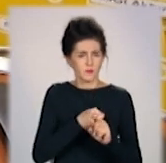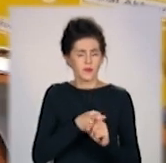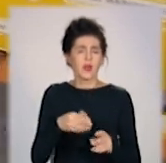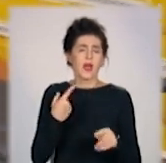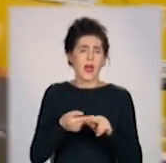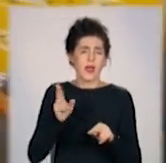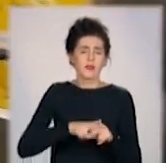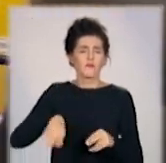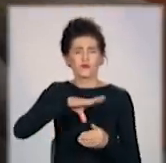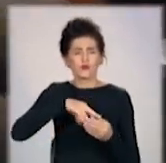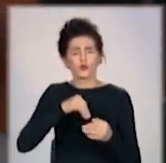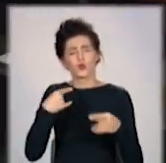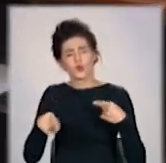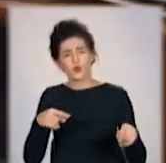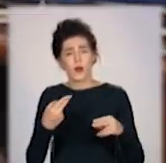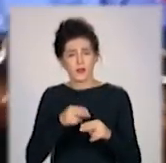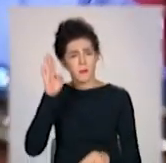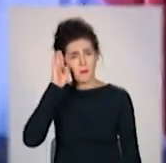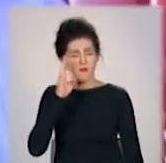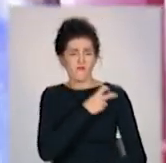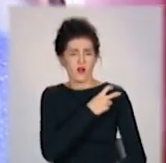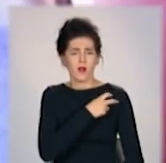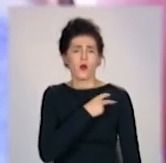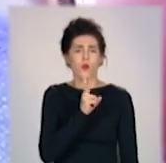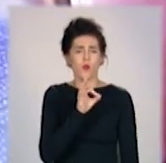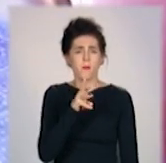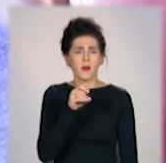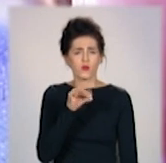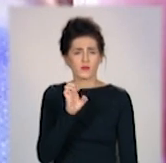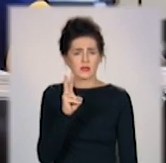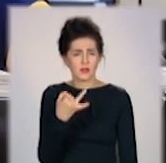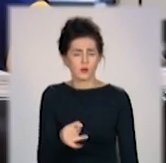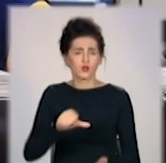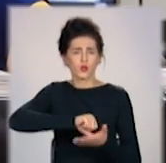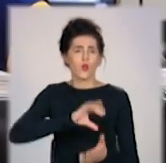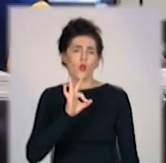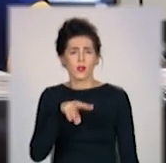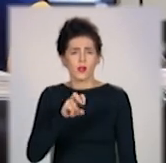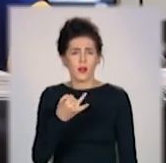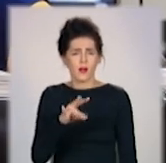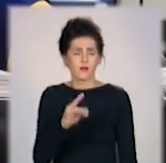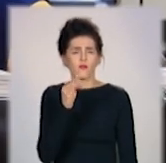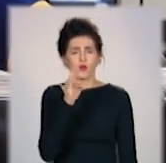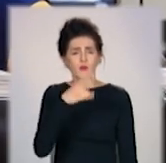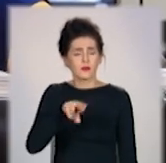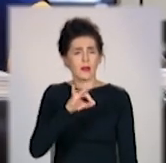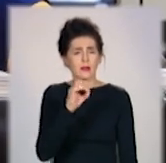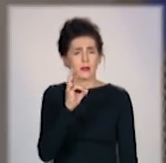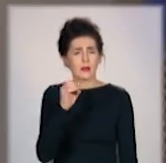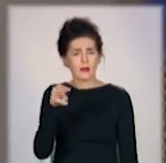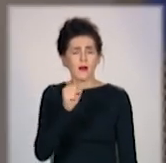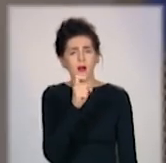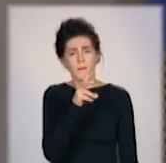та інше Євген Комаровський розповів під час онлайн-ефіру «Запитай у лікаря», організованого фондом Ріната Ахметова. Крім того,